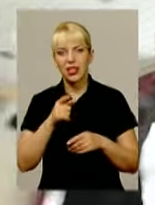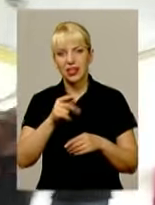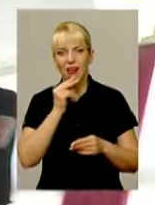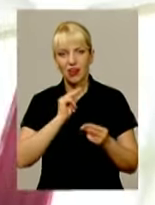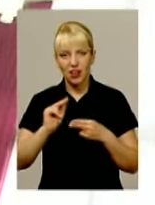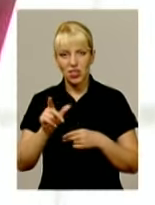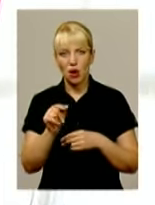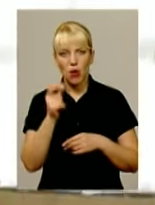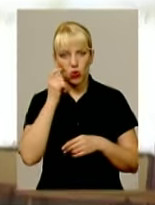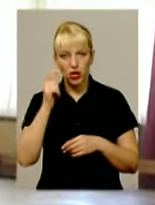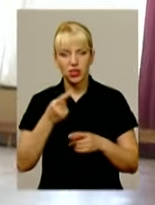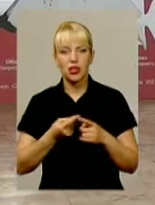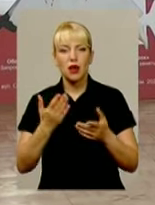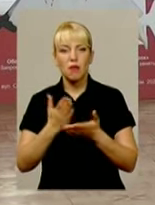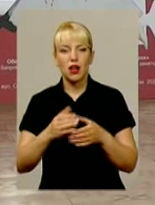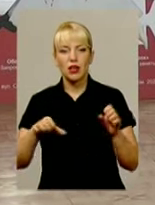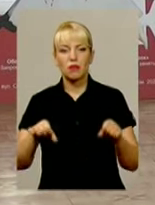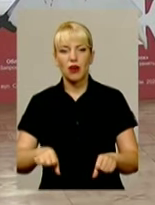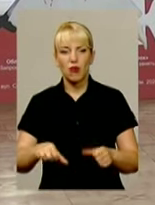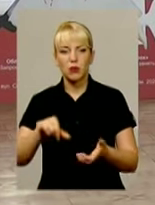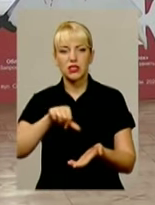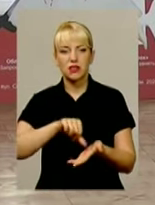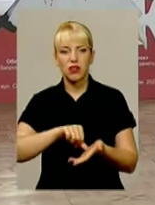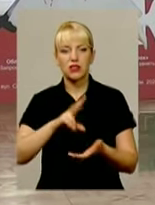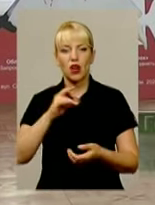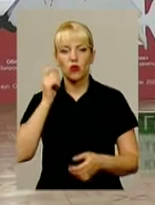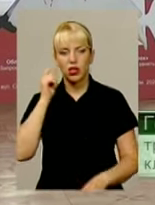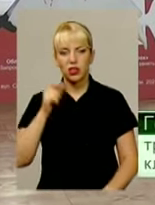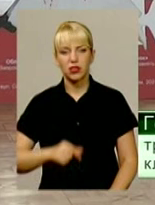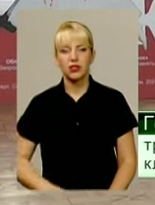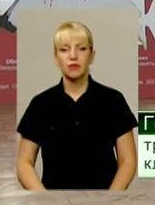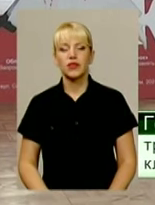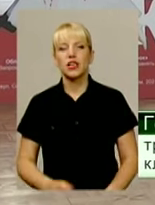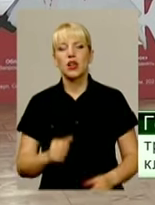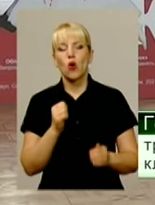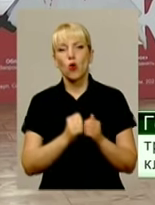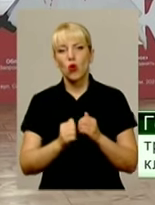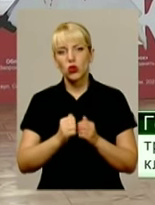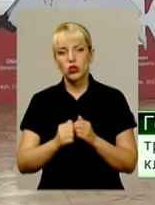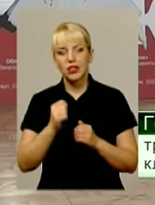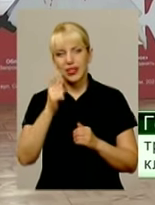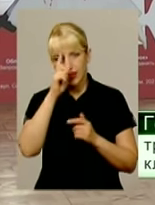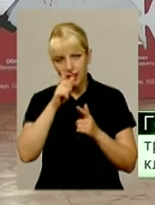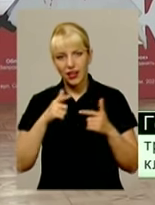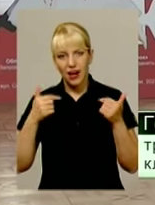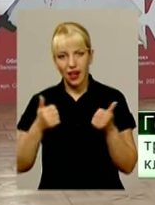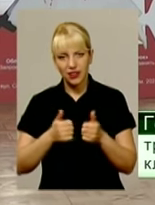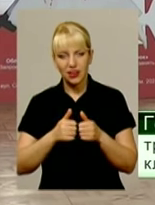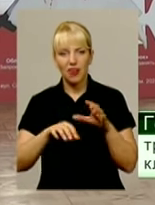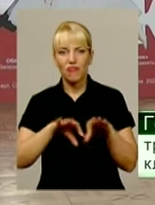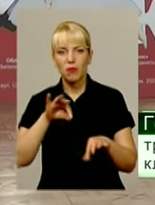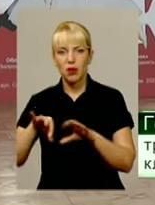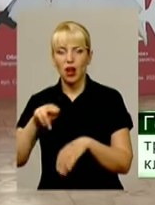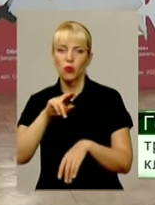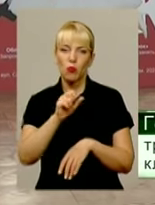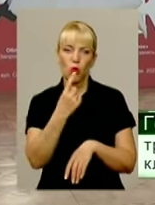представляти її на світовому рівні. Що таке чемпіонат світу? Це відбирається з кожної країни по дві пари або по одній, дивлячись від програми.